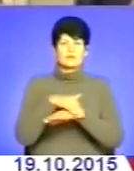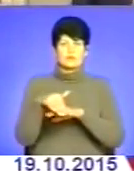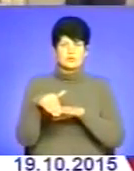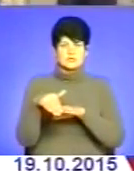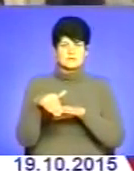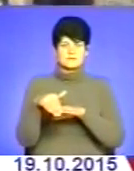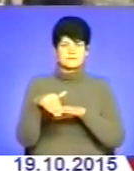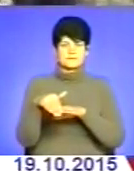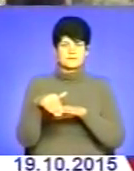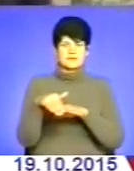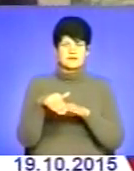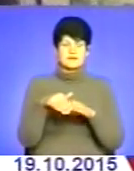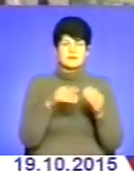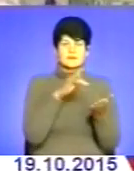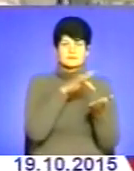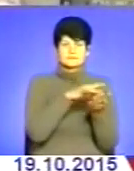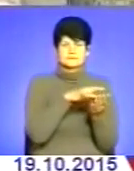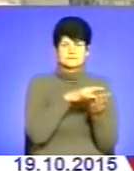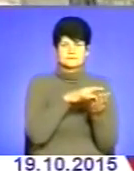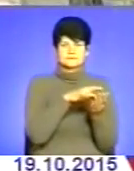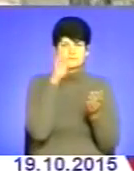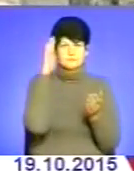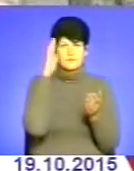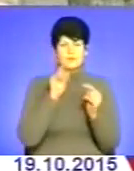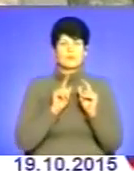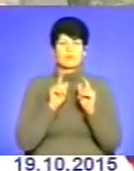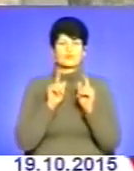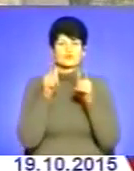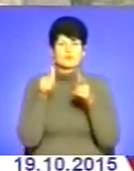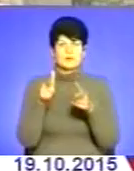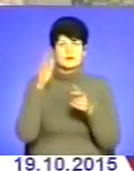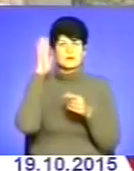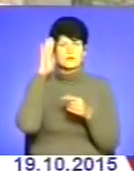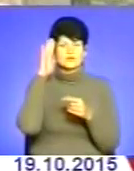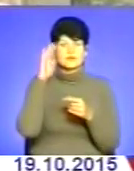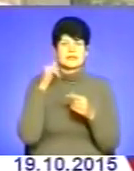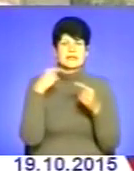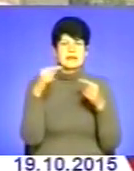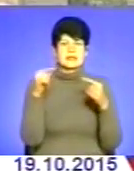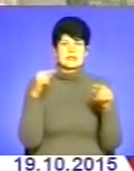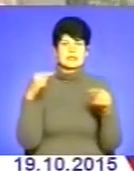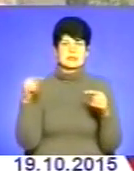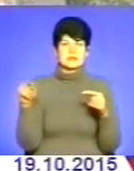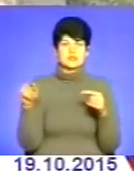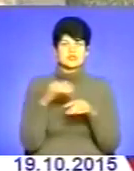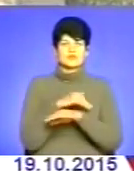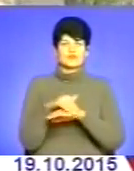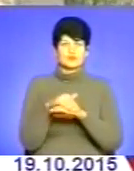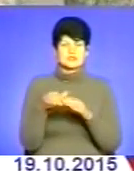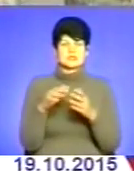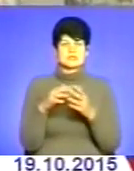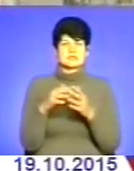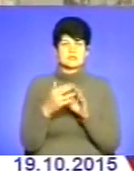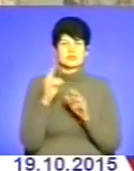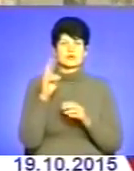Свердловини Годяної Поступає вода і на інші вулиці селища козови